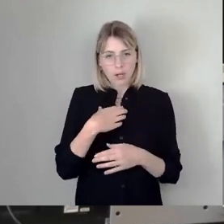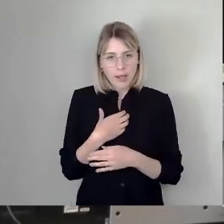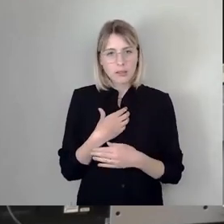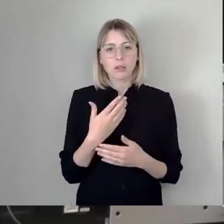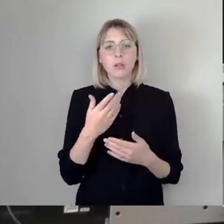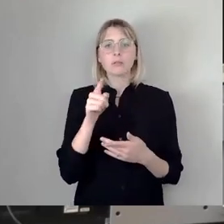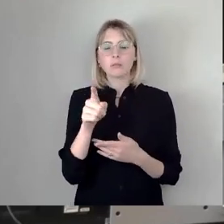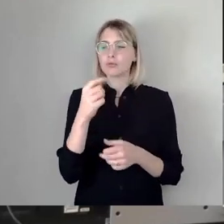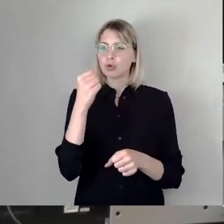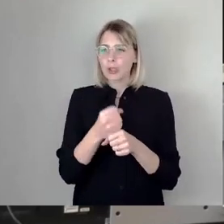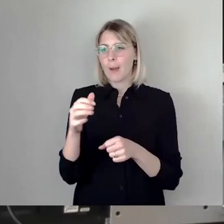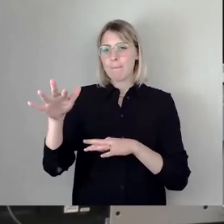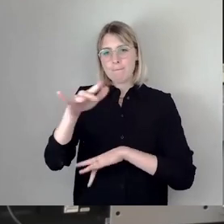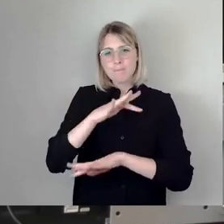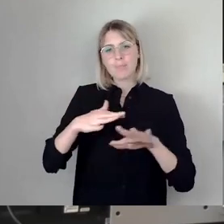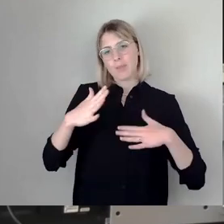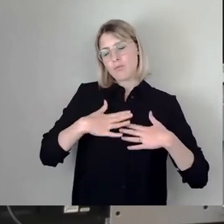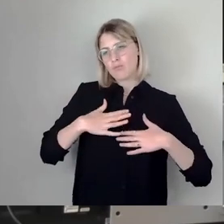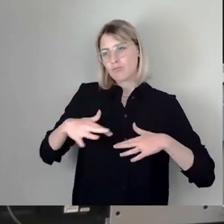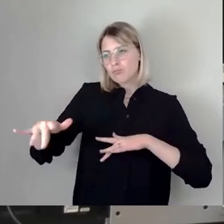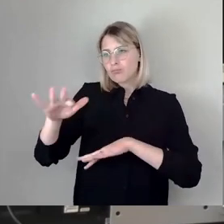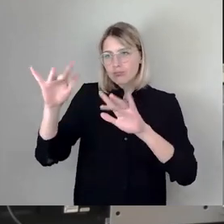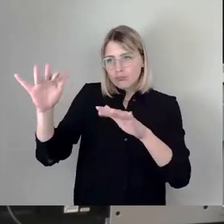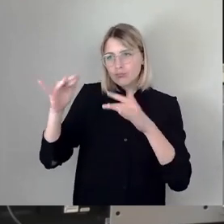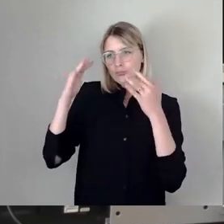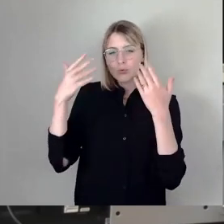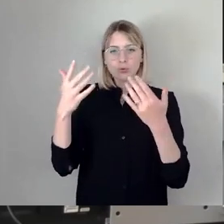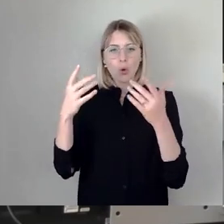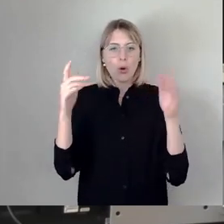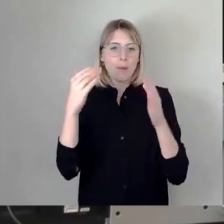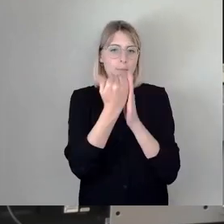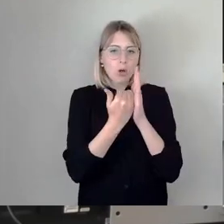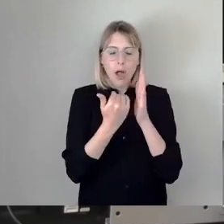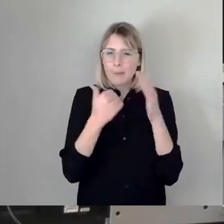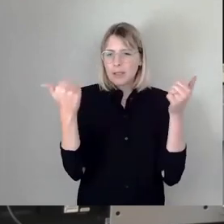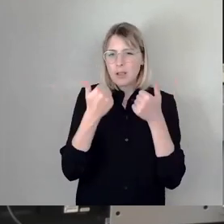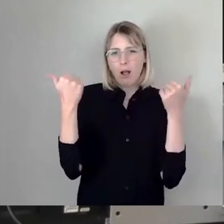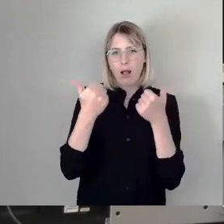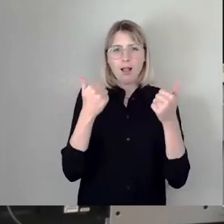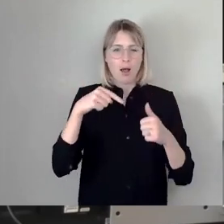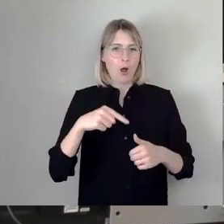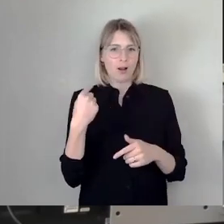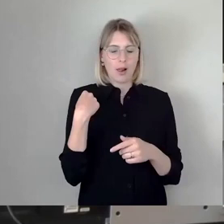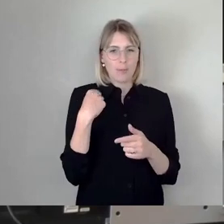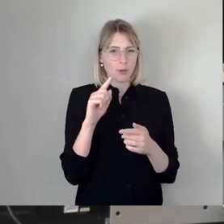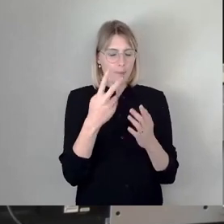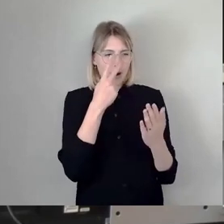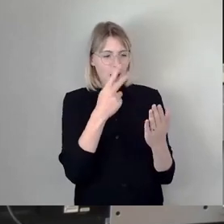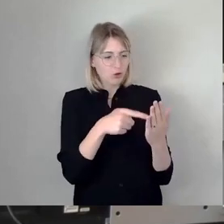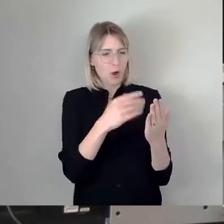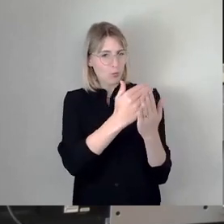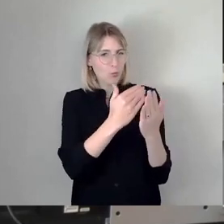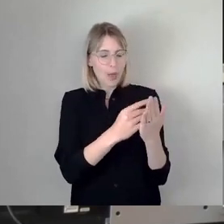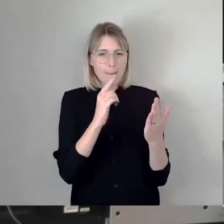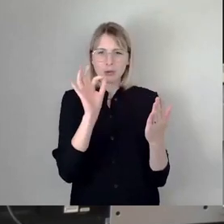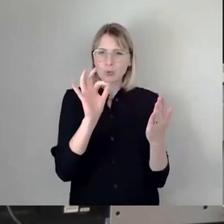eine tolle Atmosphäre. Es ist ein tolles Programm. Ich habe es mir heute auch gerade noch mal angeguckt. Die Filmnächte kooperieren